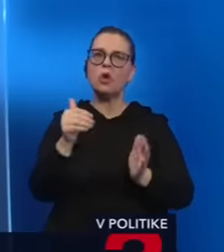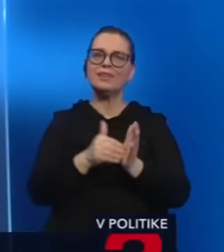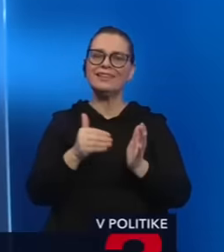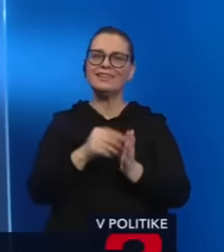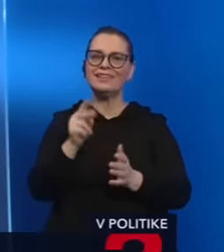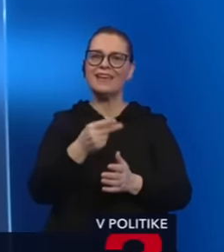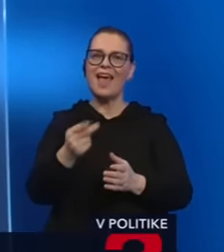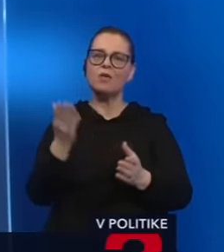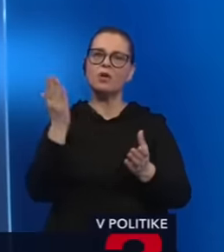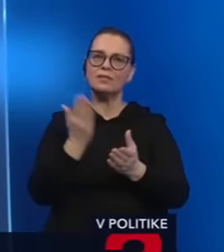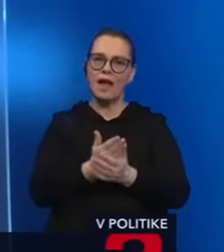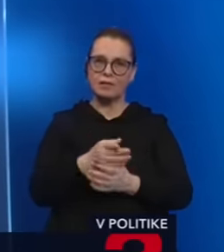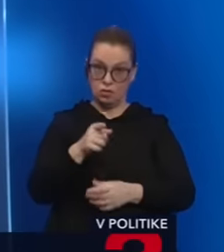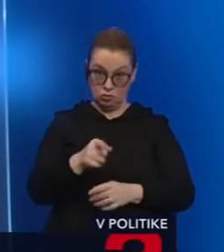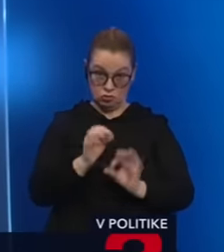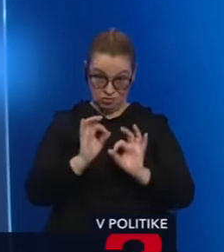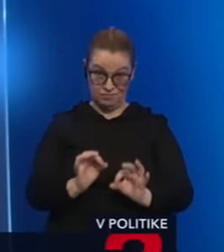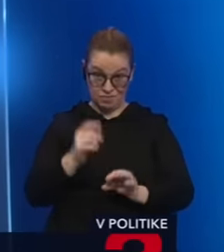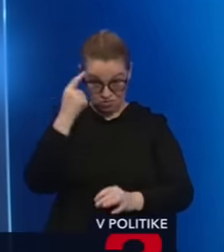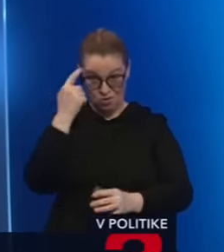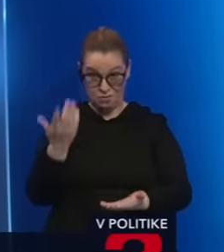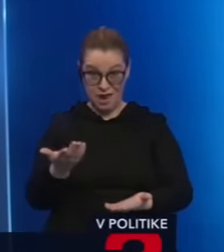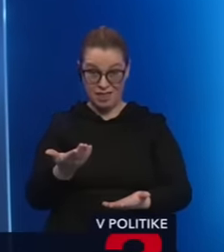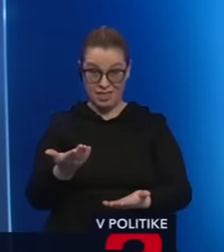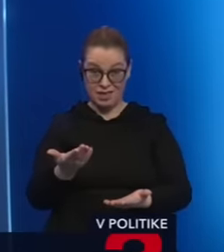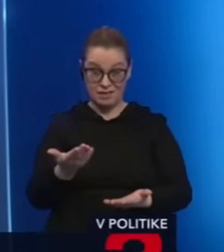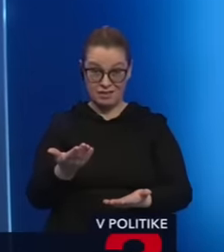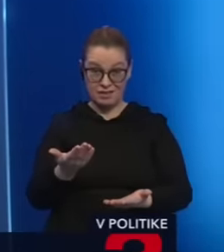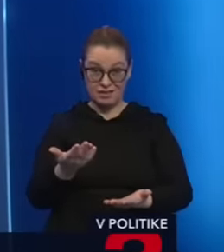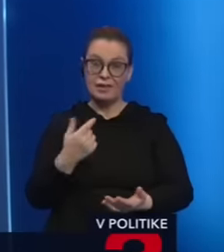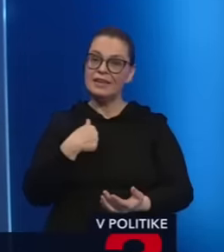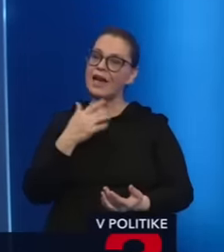daniach. Je toto podľa vás niečom normálne. To znamená, to, čo chcem povedať,